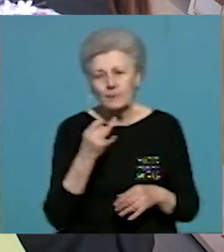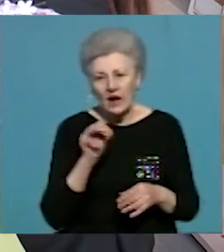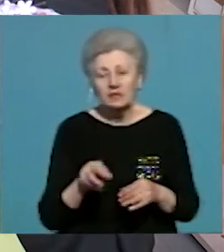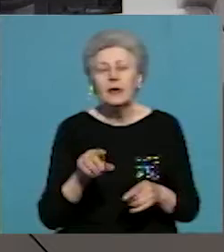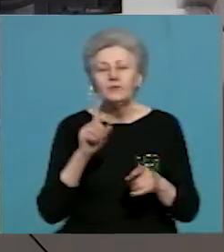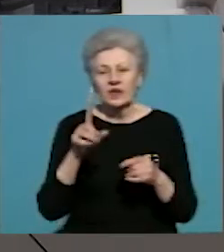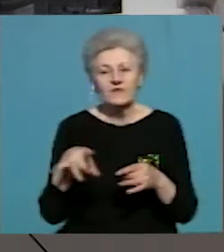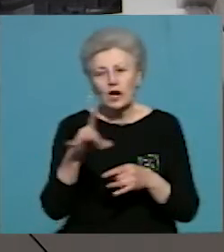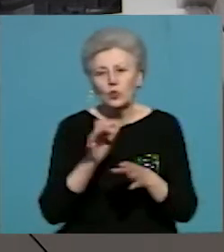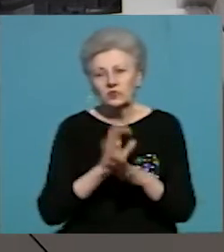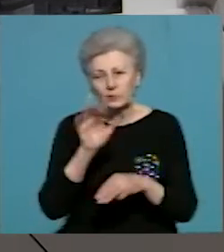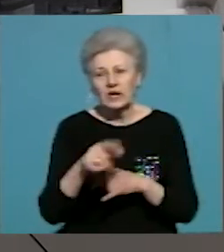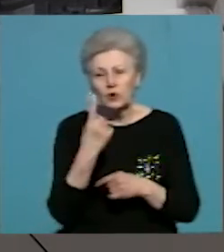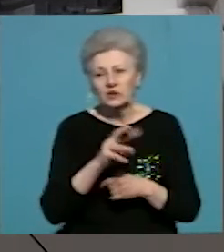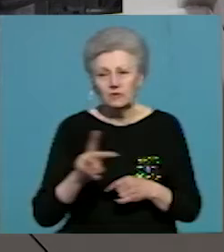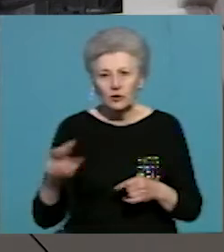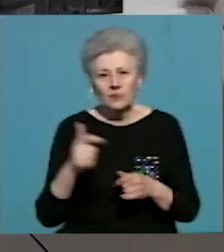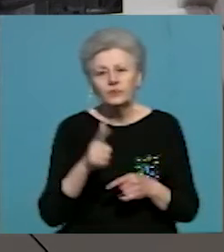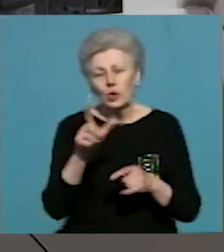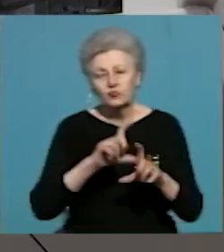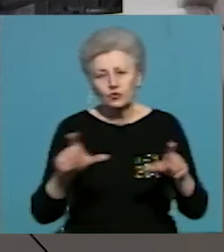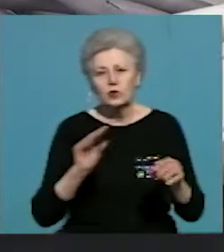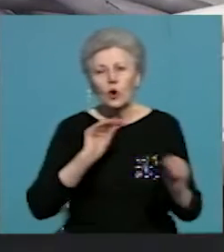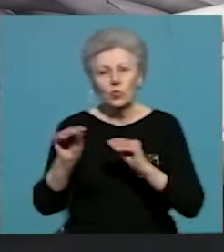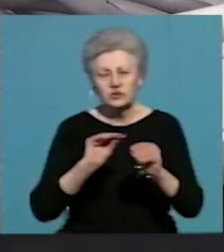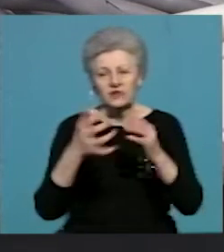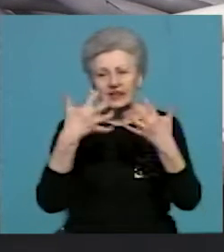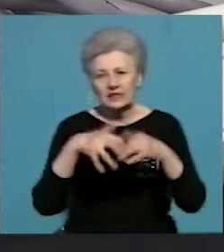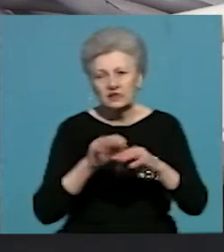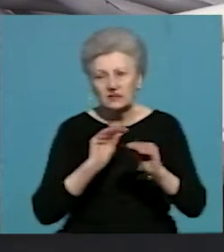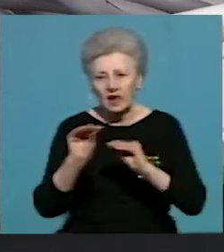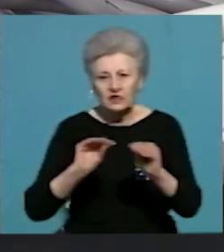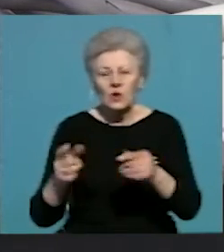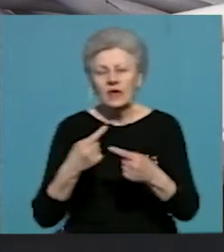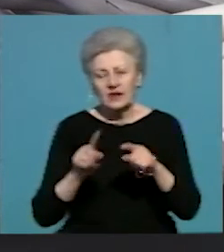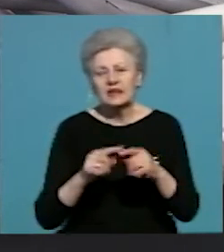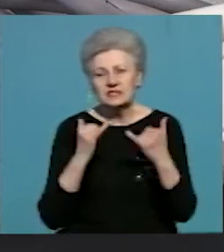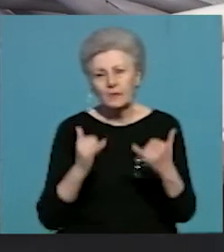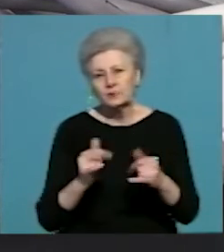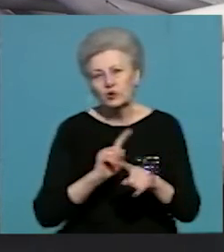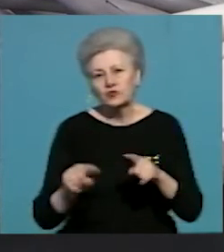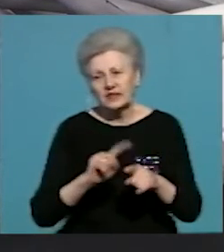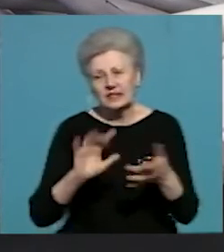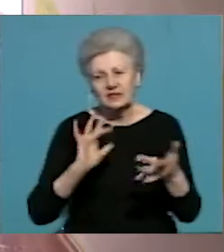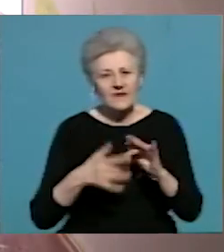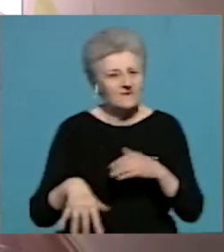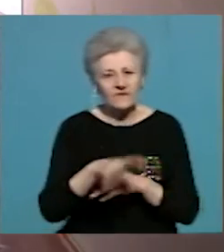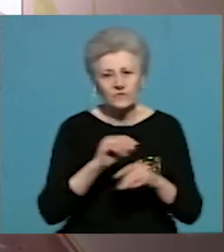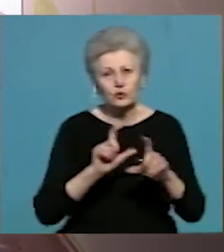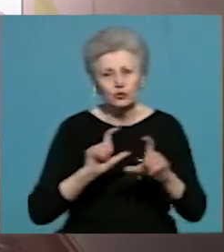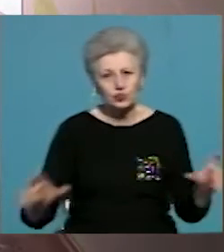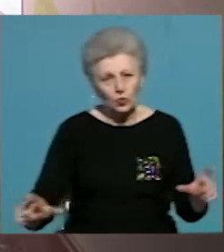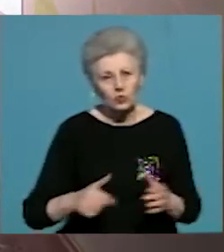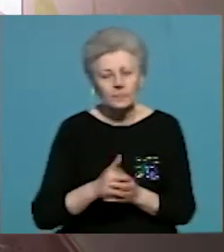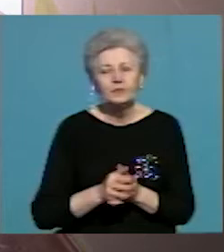мільйон гривень. У школах встановили сучасні системи, які дозволять забезпечити швидкісним інтернетом весь навчальний заклад. «Район